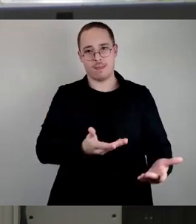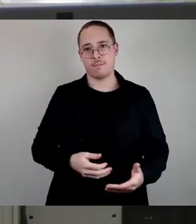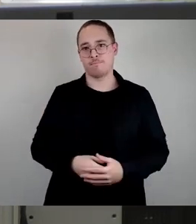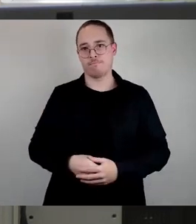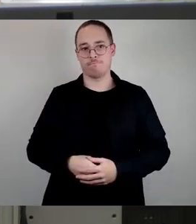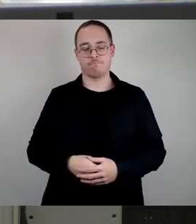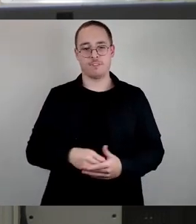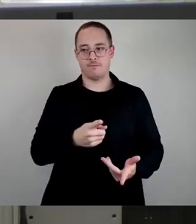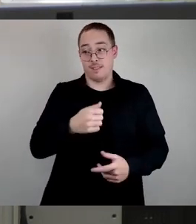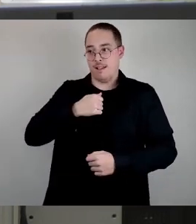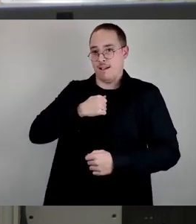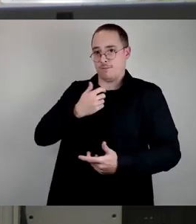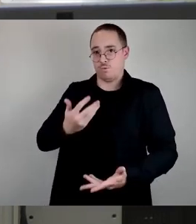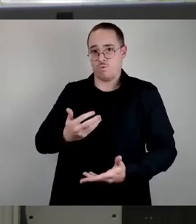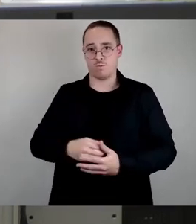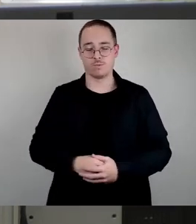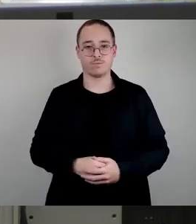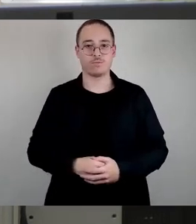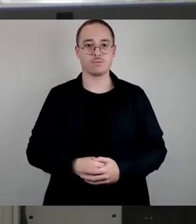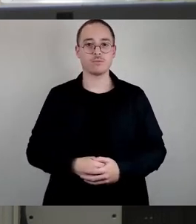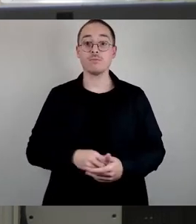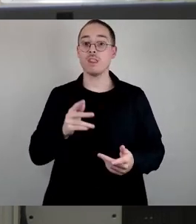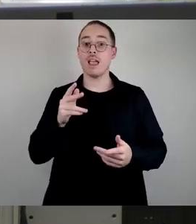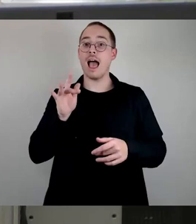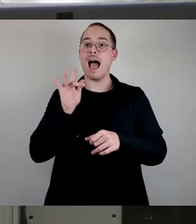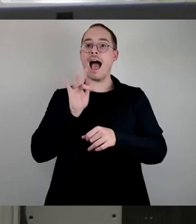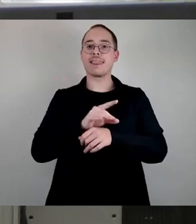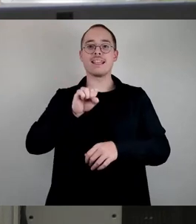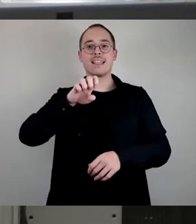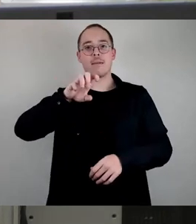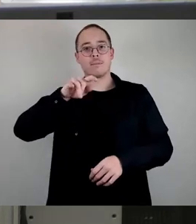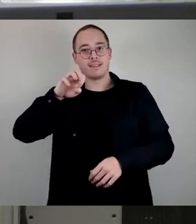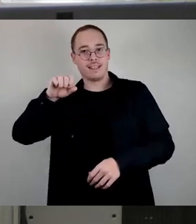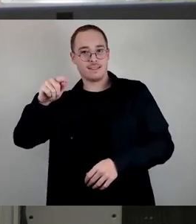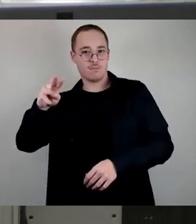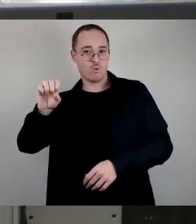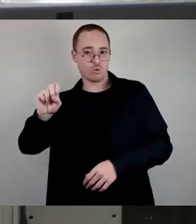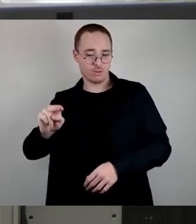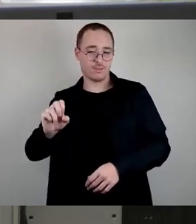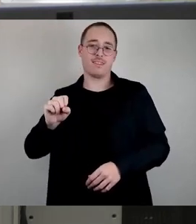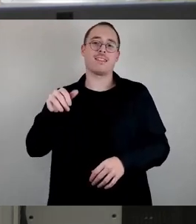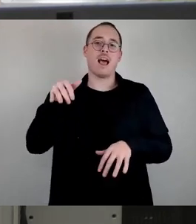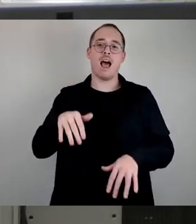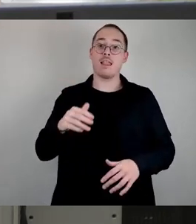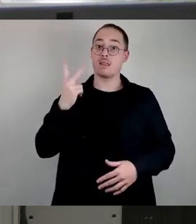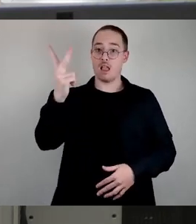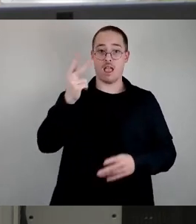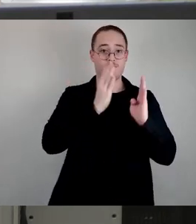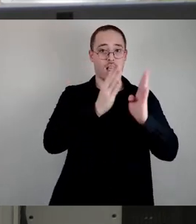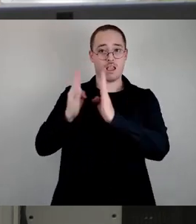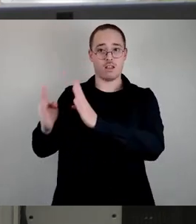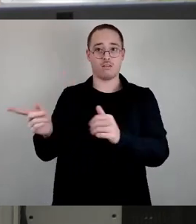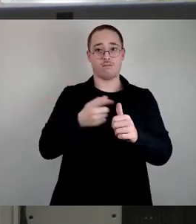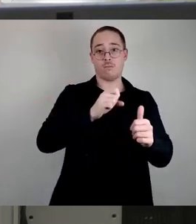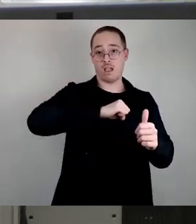wir sehr ehrlich sein, das hat drei Varianten von Antisemitismus. Wir haben Rechten, wir haben Linken,